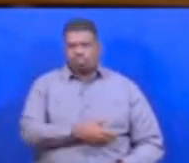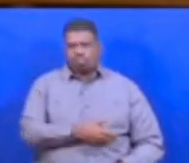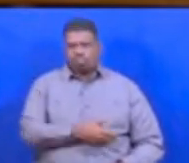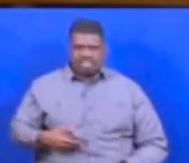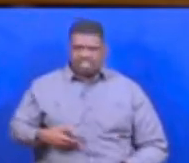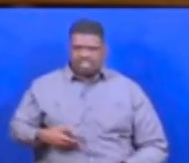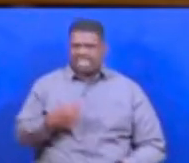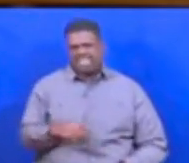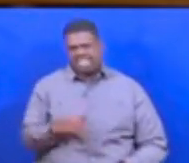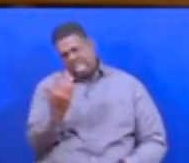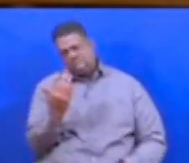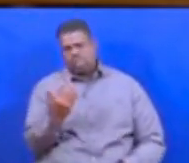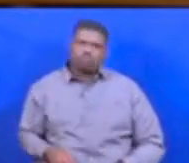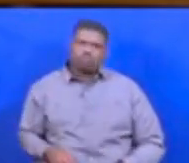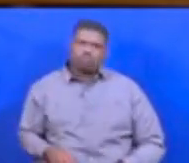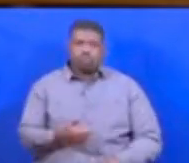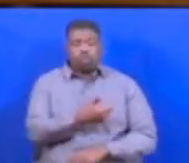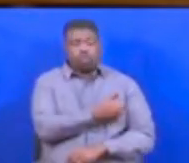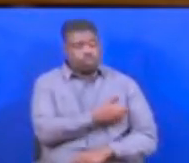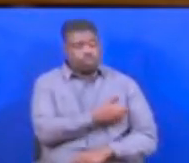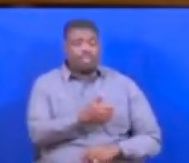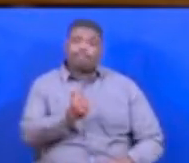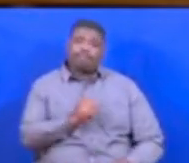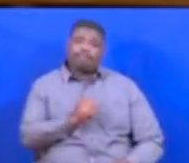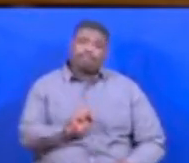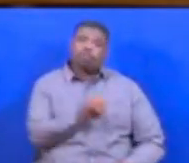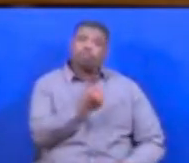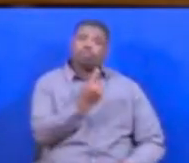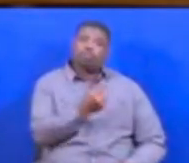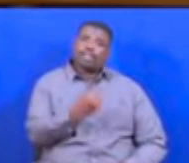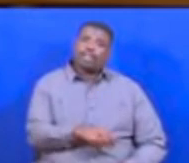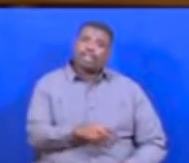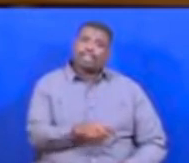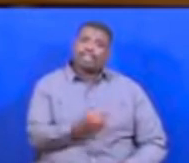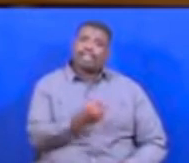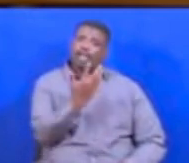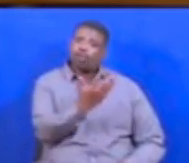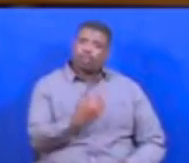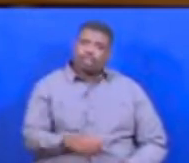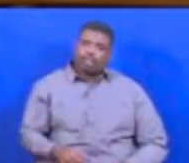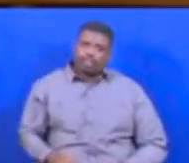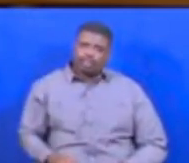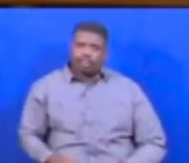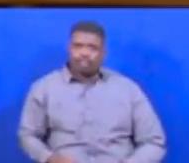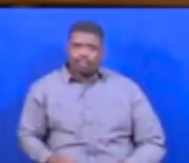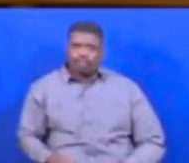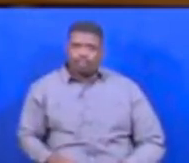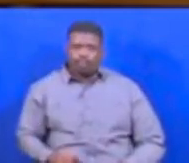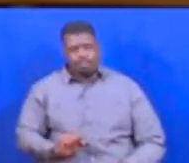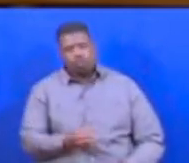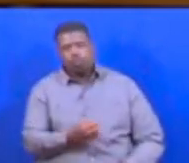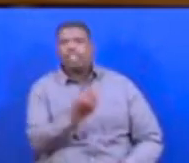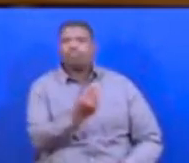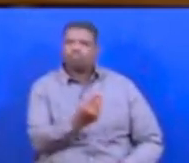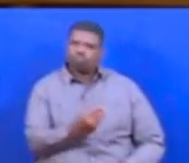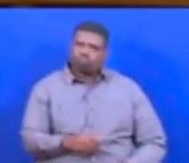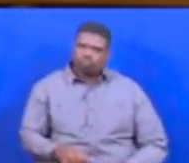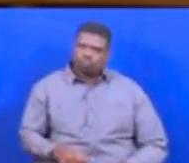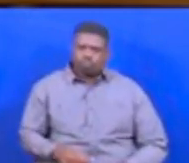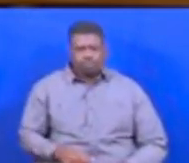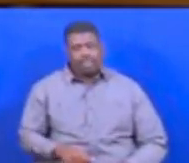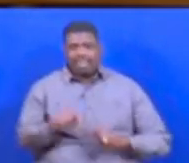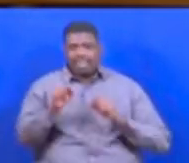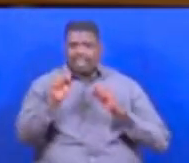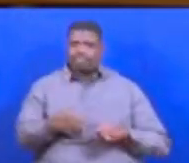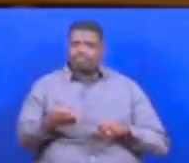lakitano ukienda ustali binafsi milioni mojia na lakitano milioni tatu milioni tatu na